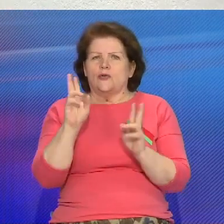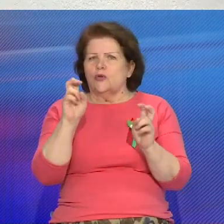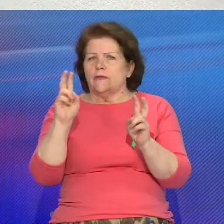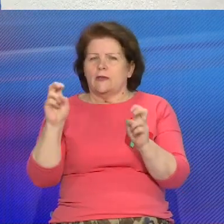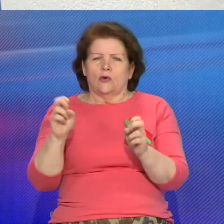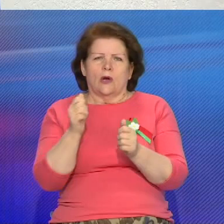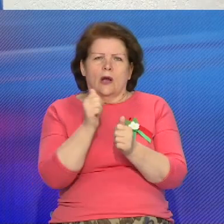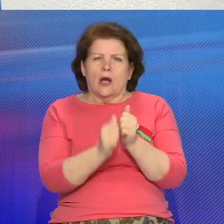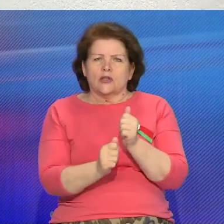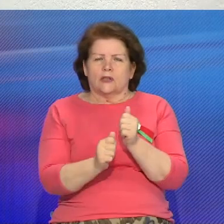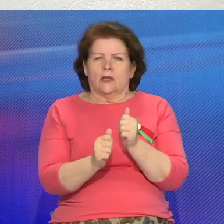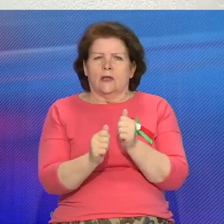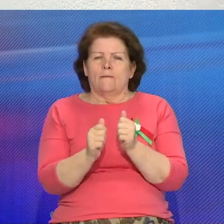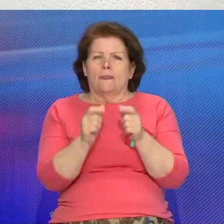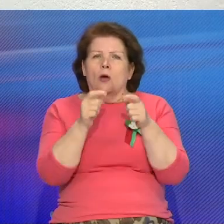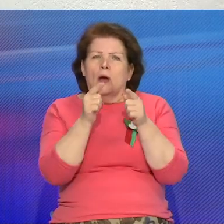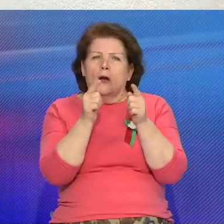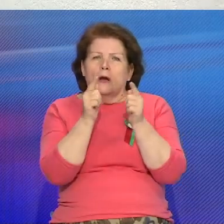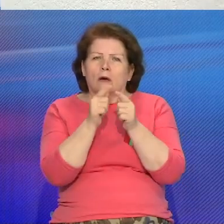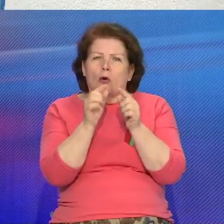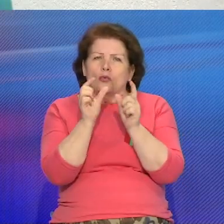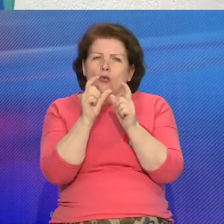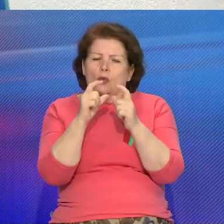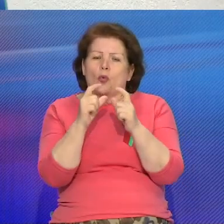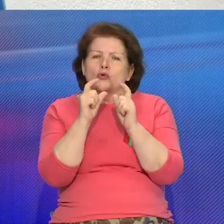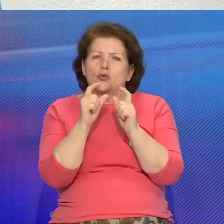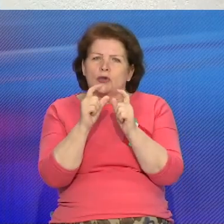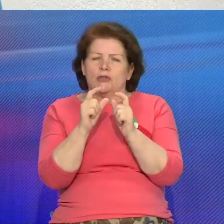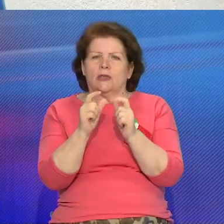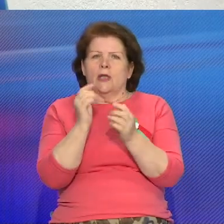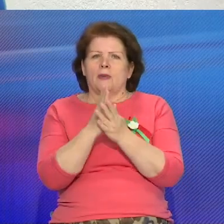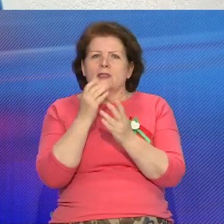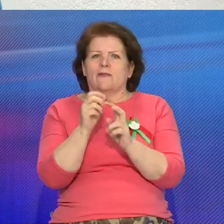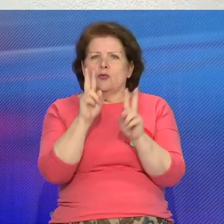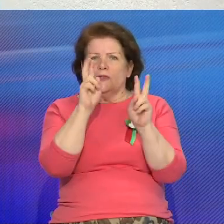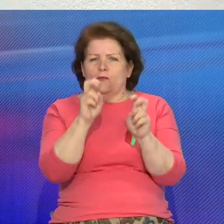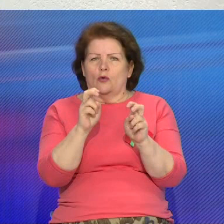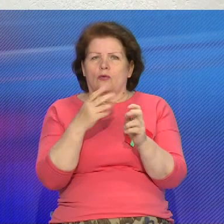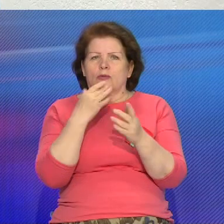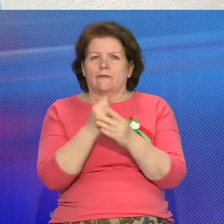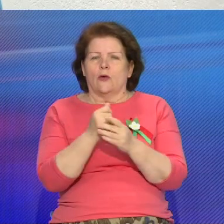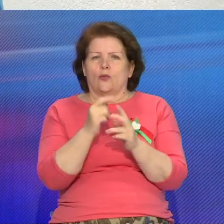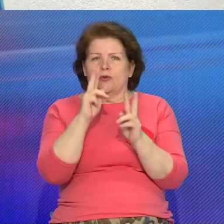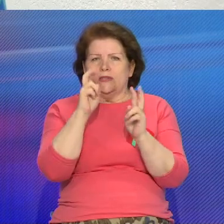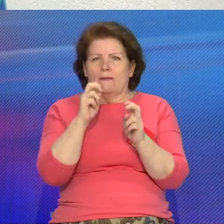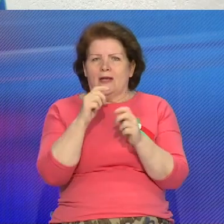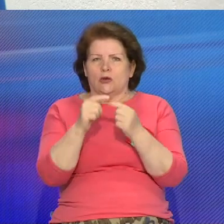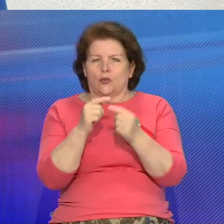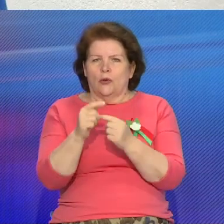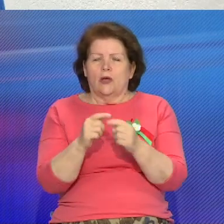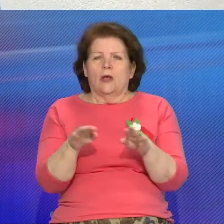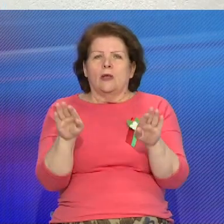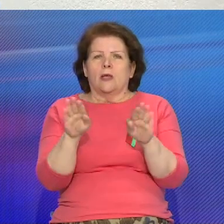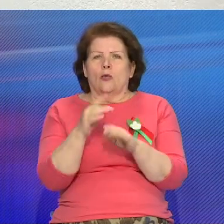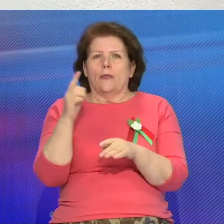объект данного гобелена имеет свою символику, свою семантику. И, конечно же, уже такой